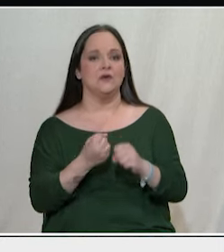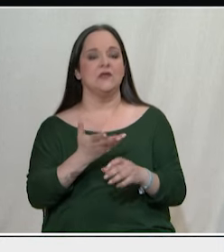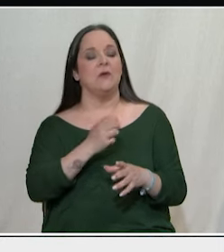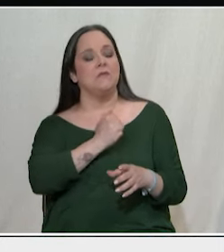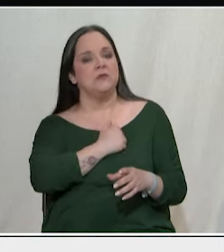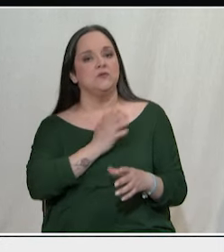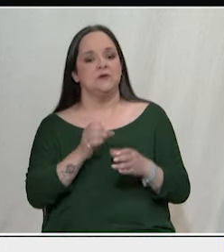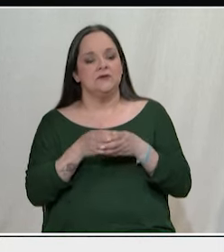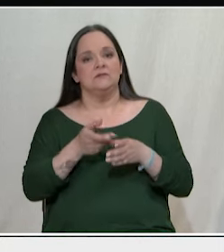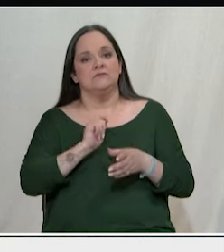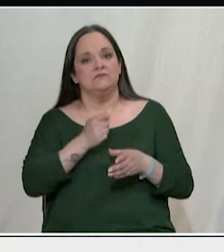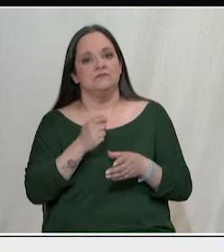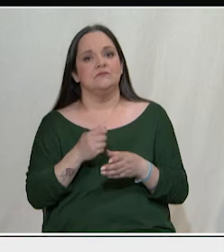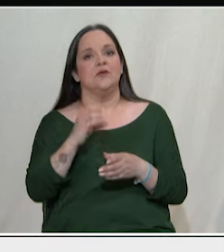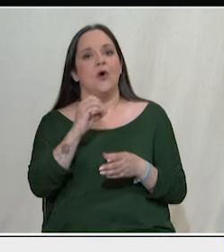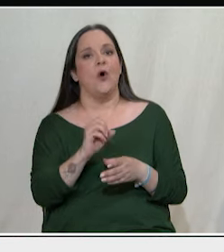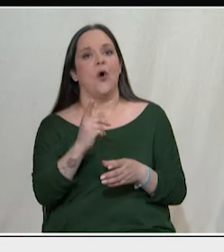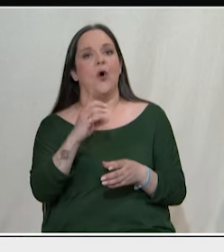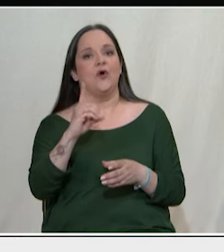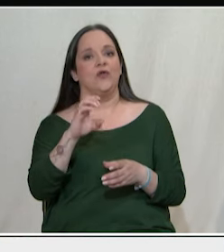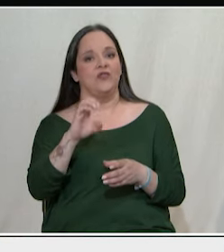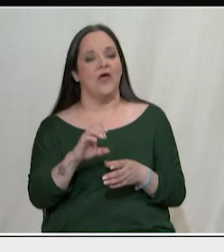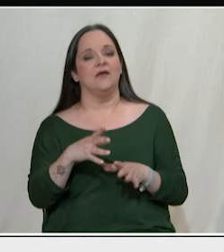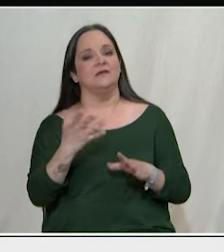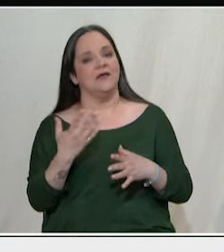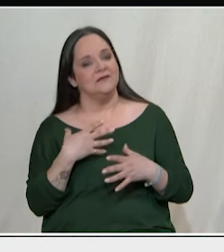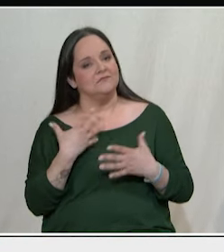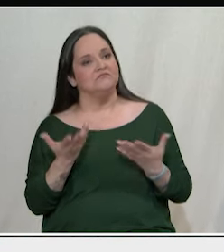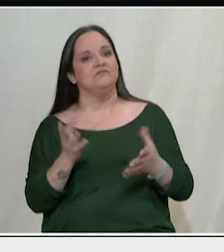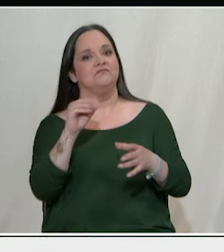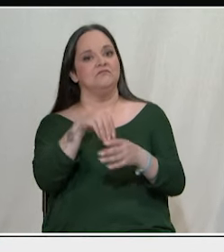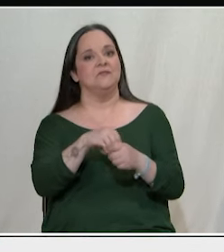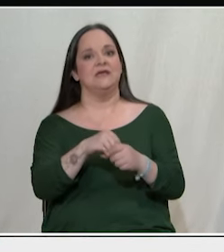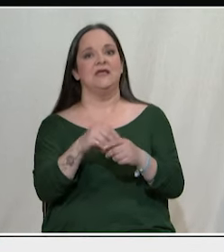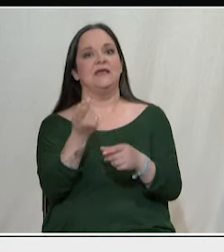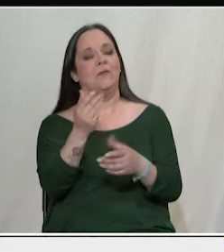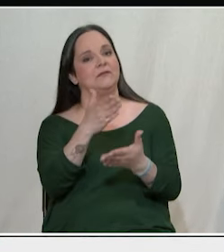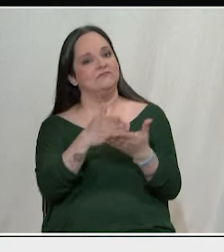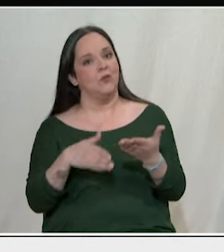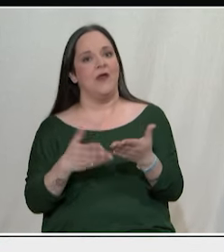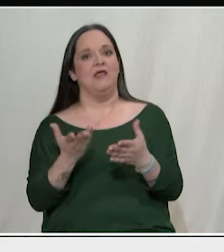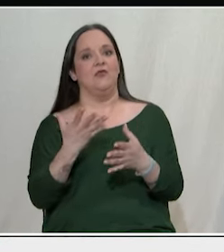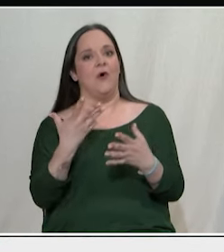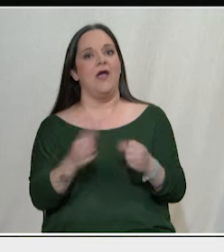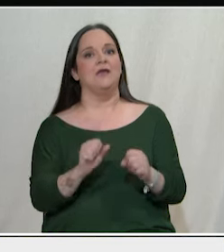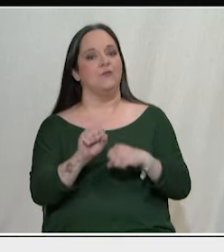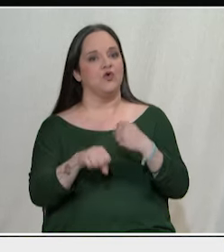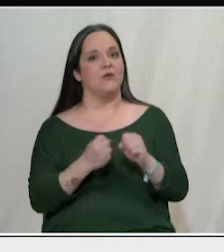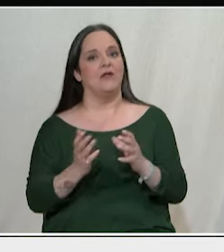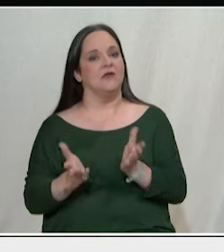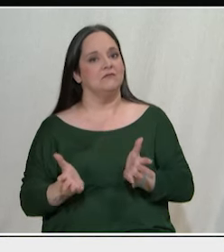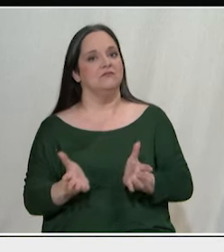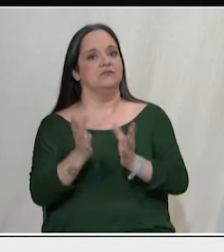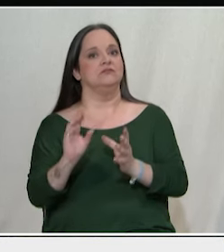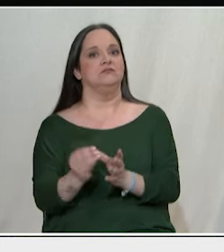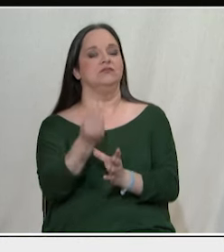οργάνωση έχει το δικό της σοβαρό μερίδιο στην προσπάθεια να αναδειχθούν τέτοιες αγωνιστές και τέτοιες